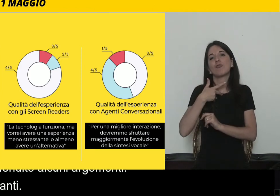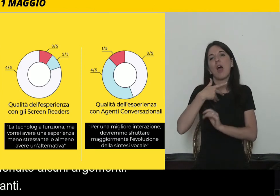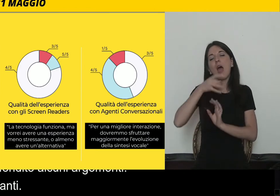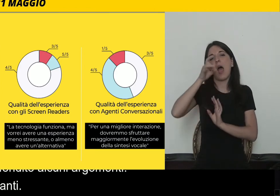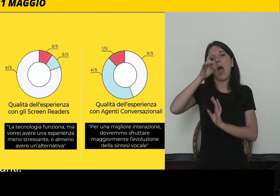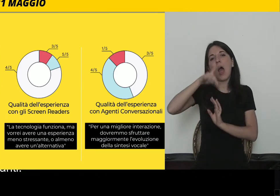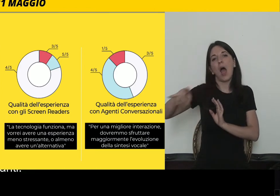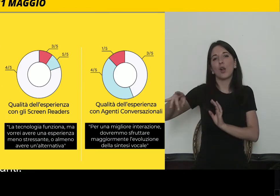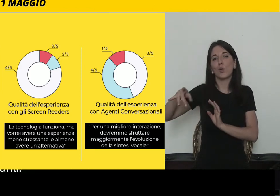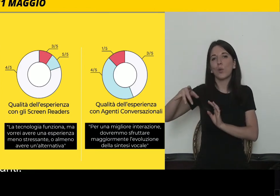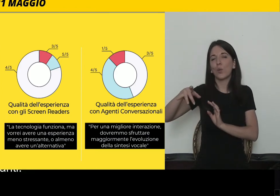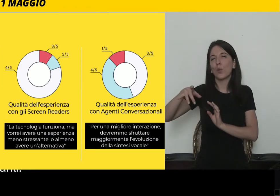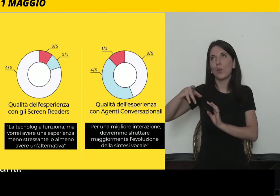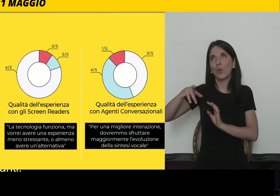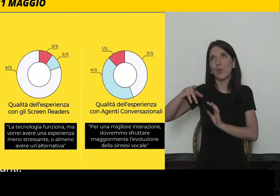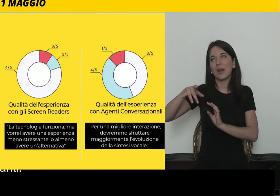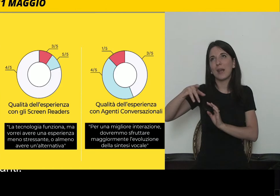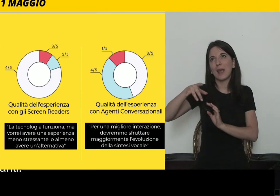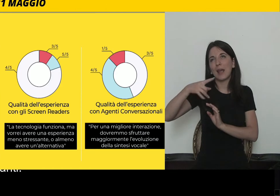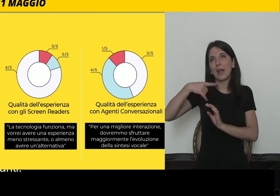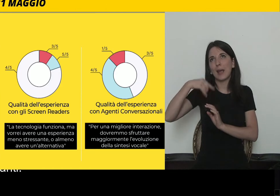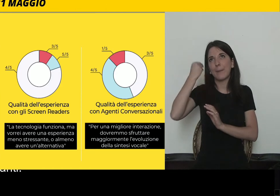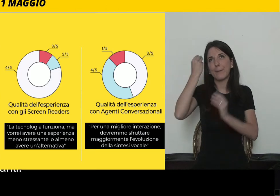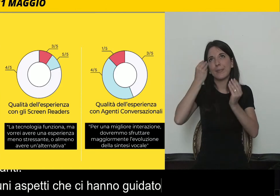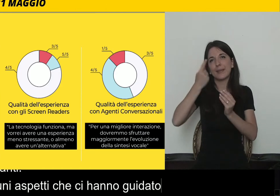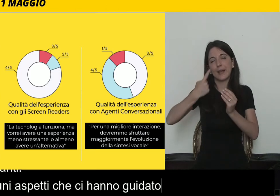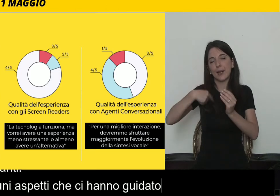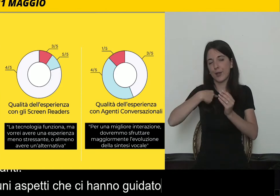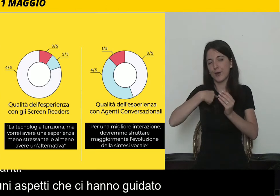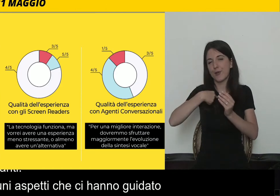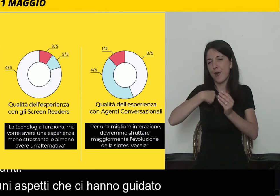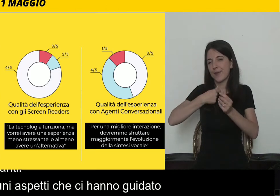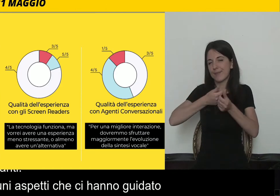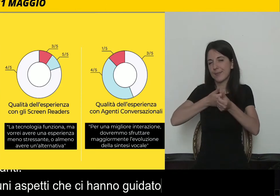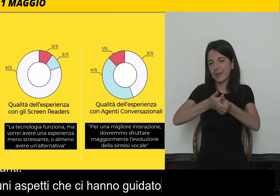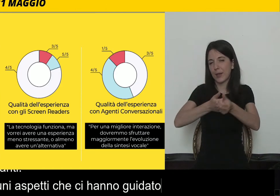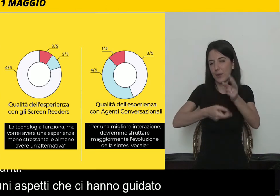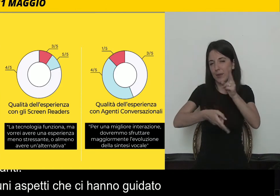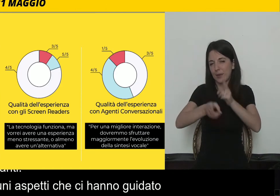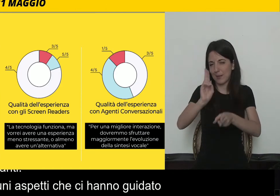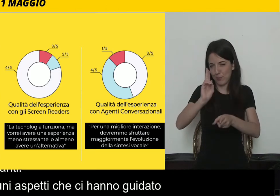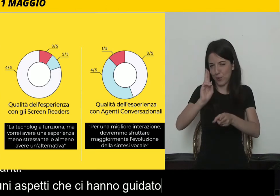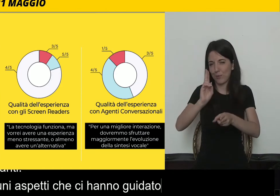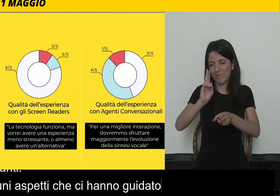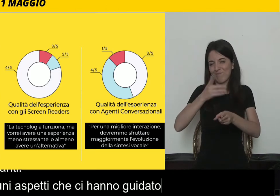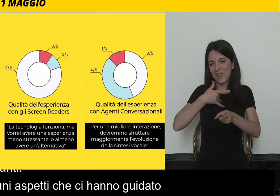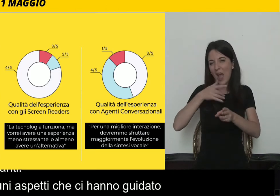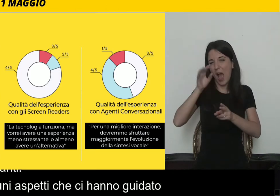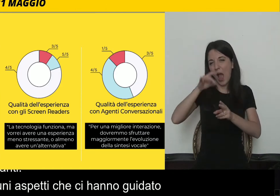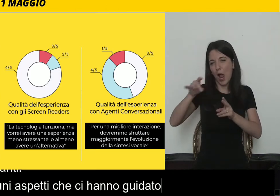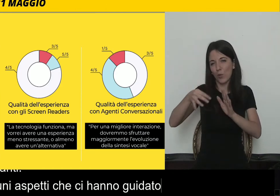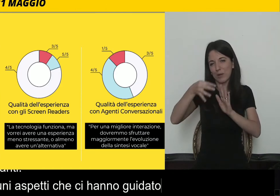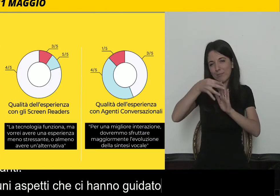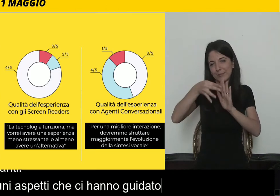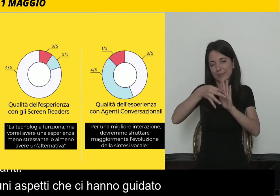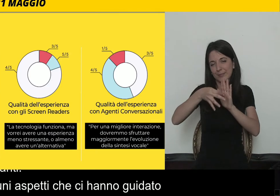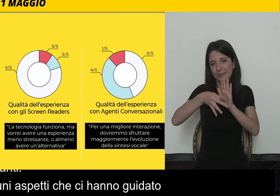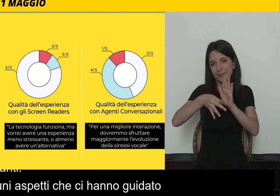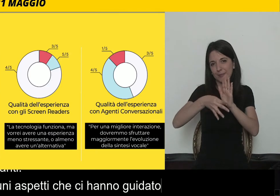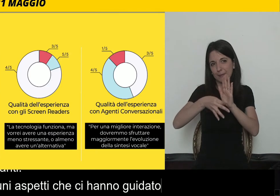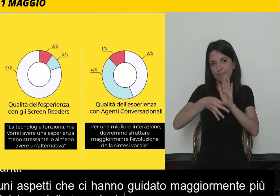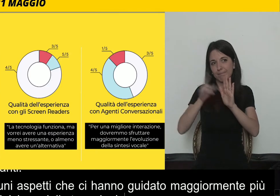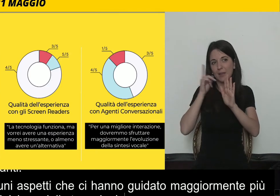ci hanno guidato maggiormente più di altri nella definizione poi della tecnologia. Queste